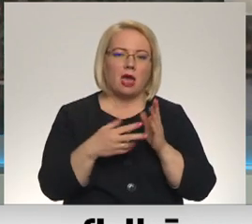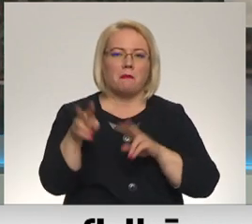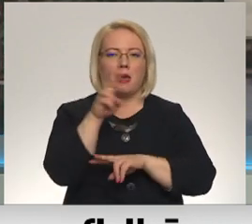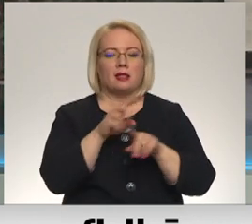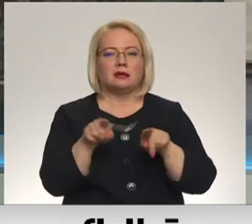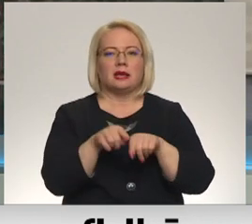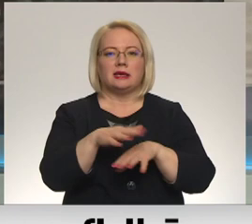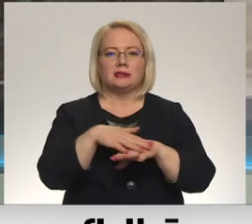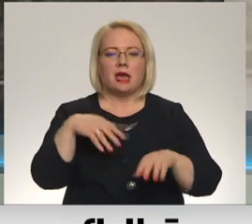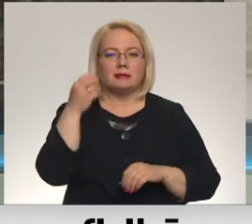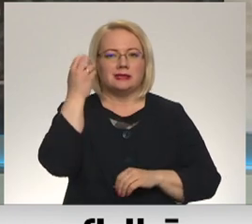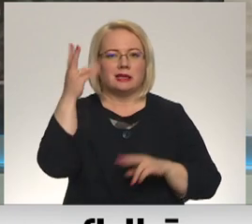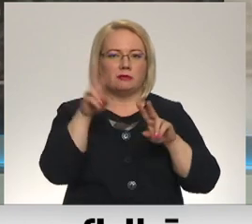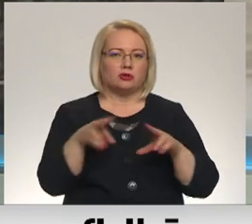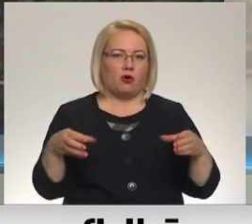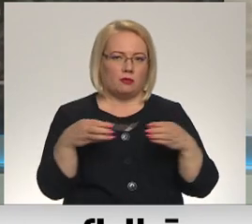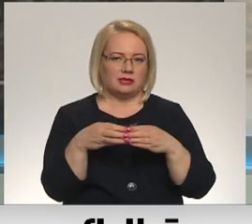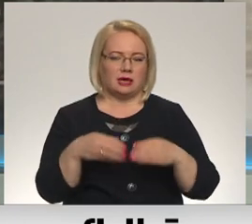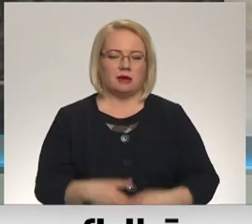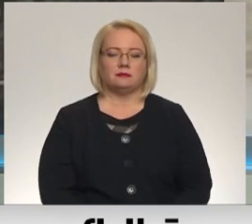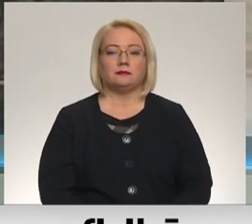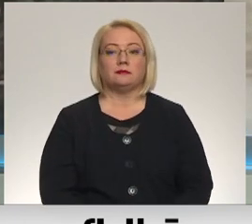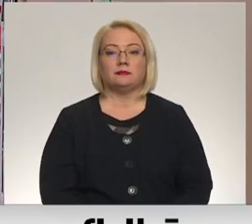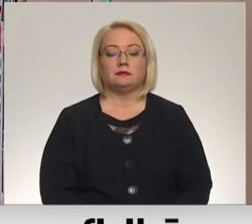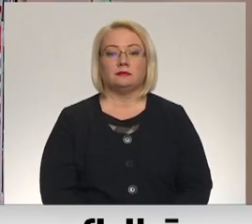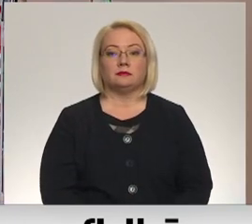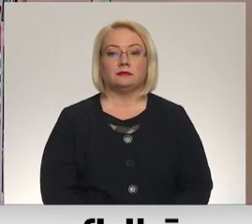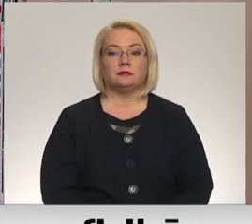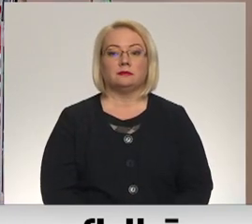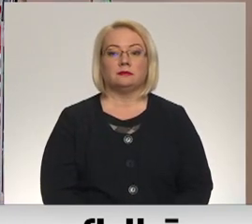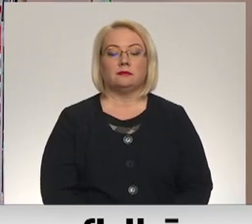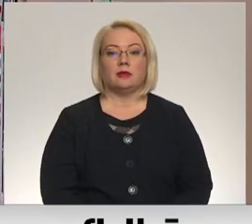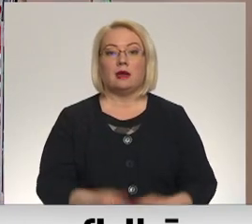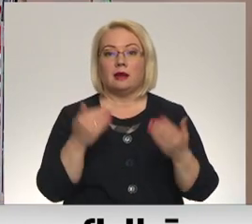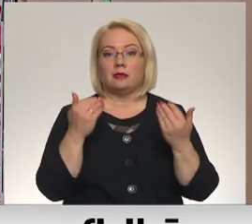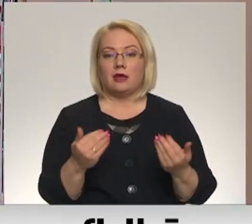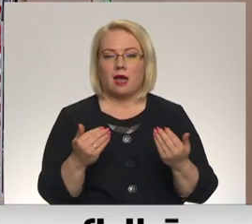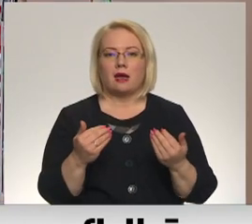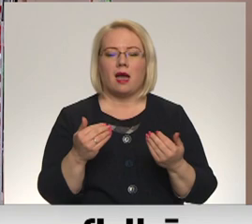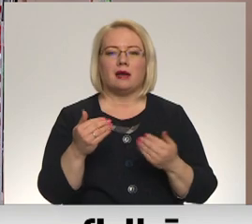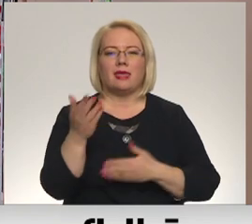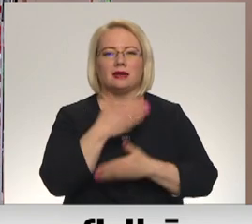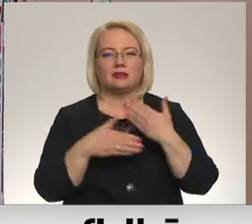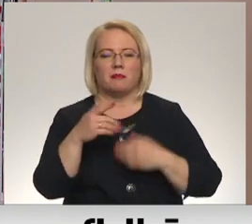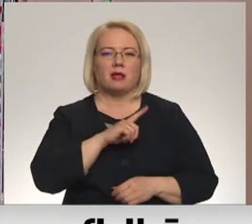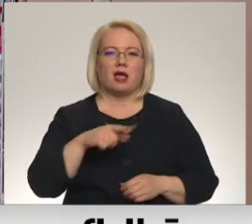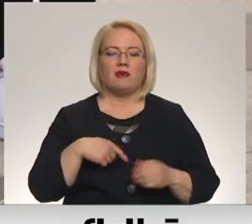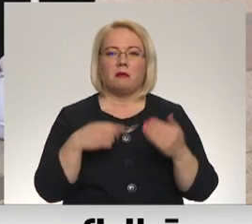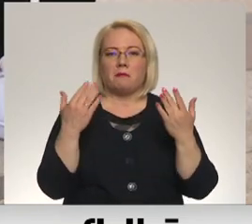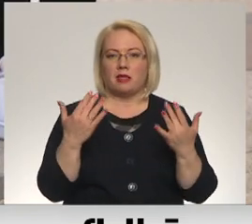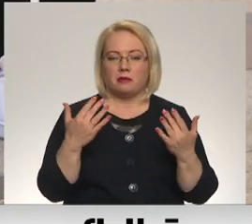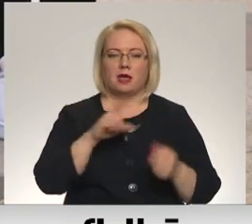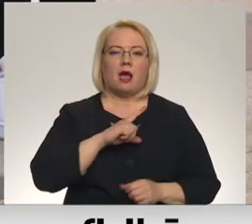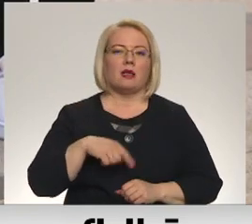Sājumas izglītības komisija. Turpinamā daru līdzīti. Pašlaik gala pārbaudījuma Latvijā ir matemātikā,